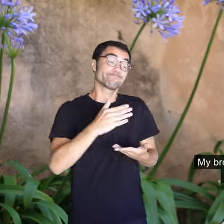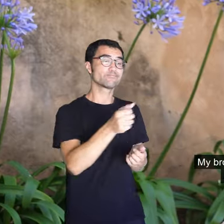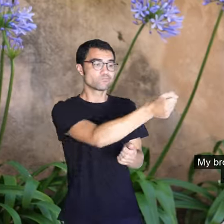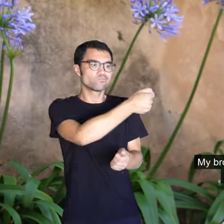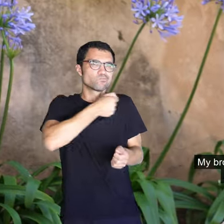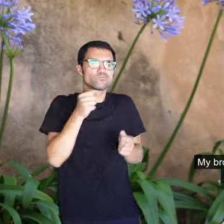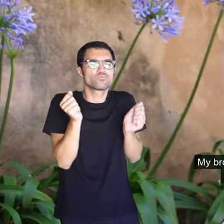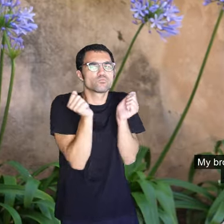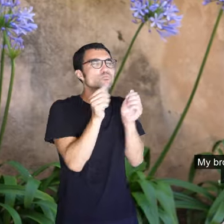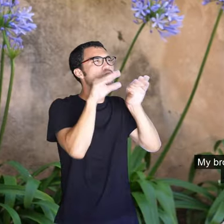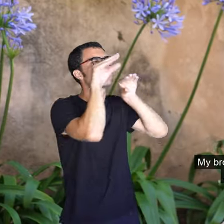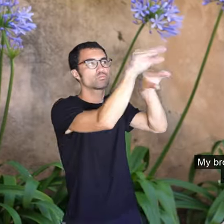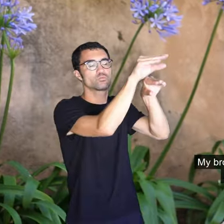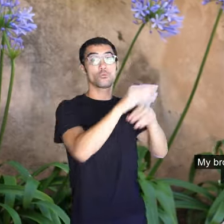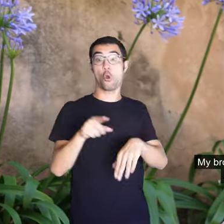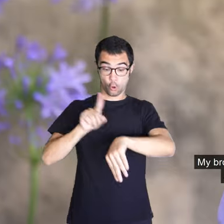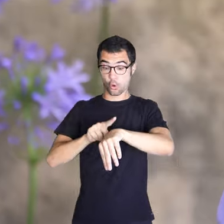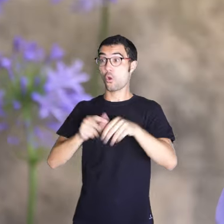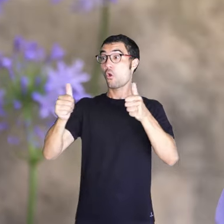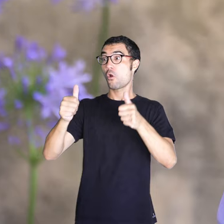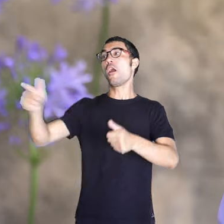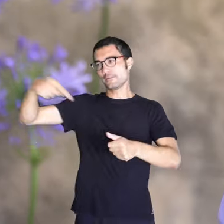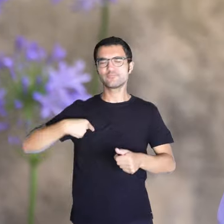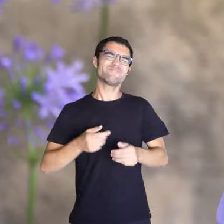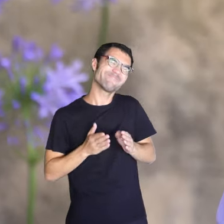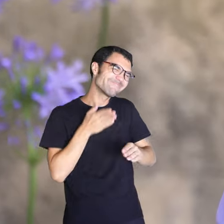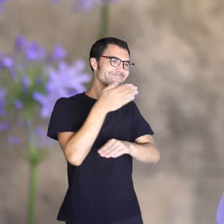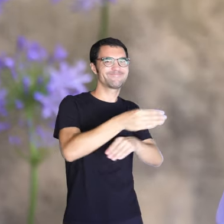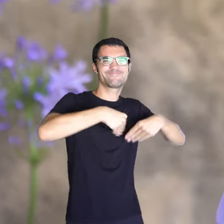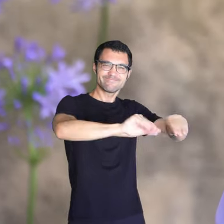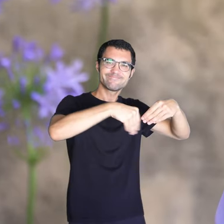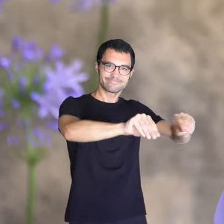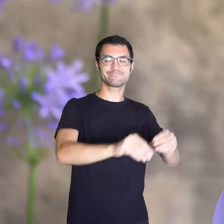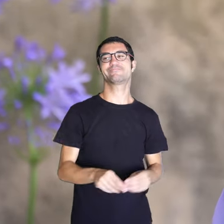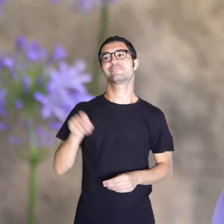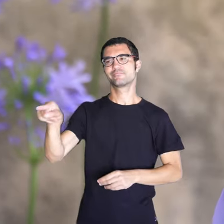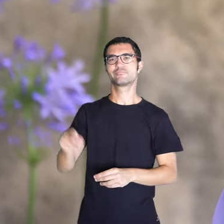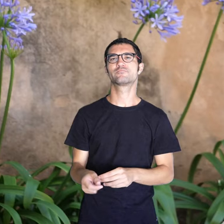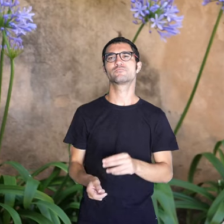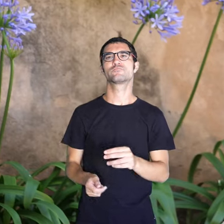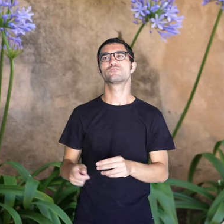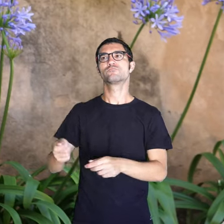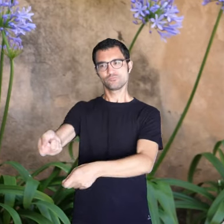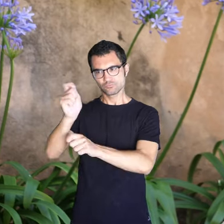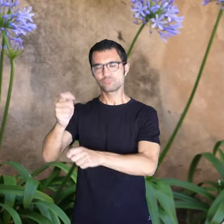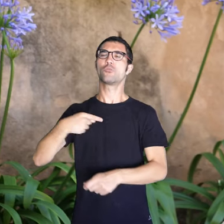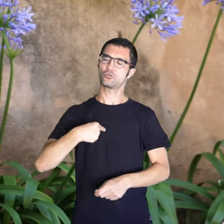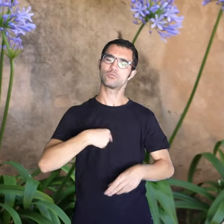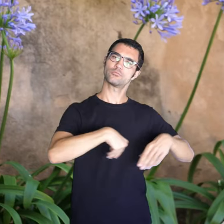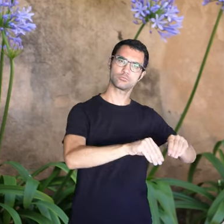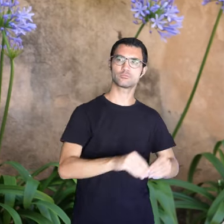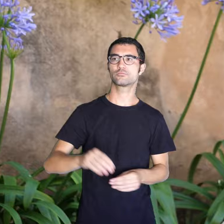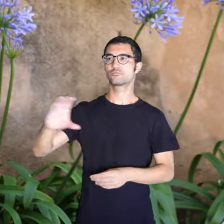em duia o qualque cosa per vendre'l'ho. Mentre en Jaume va pescar, li vaig vendre els peix. Em donava un tant,